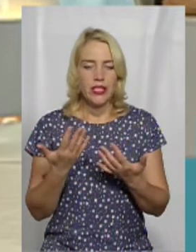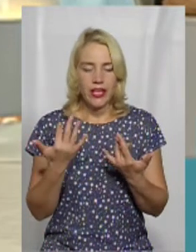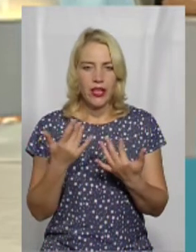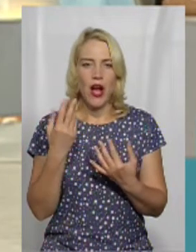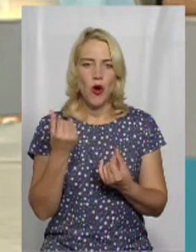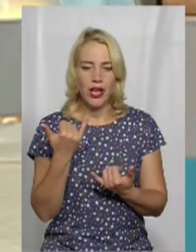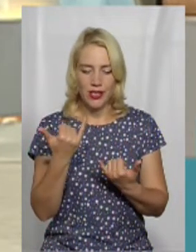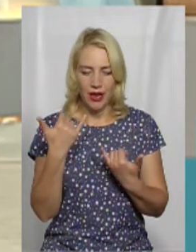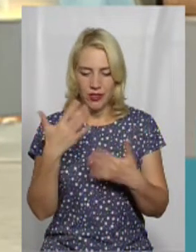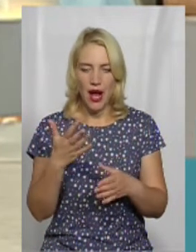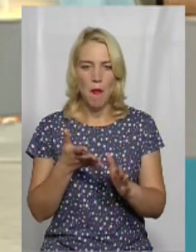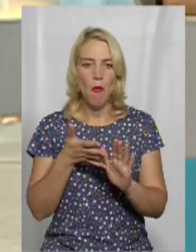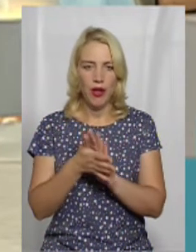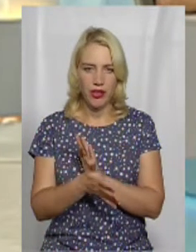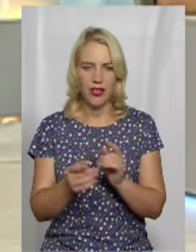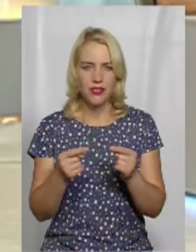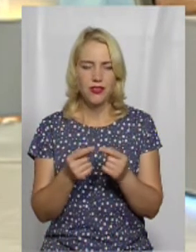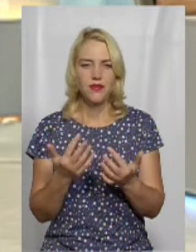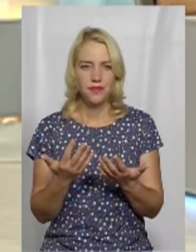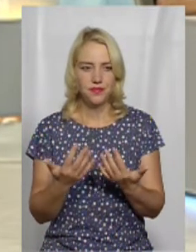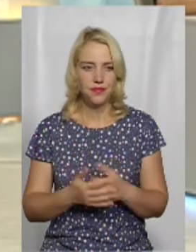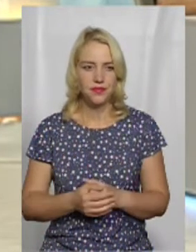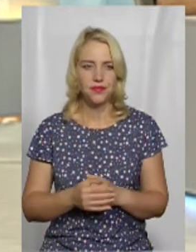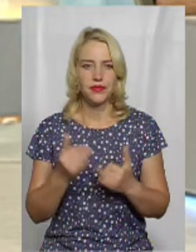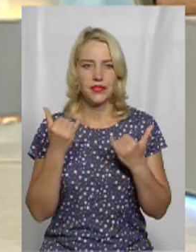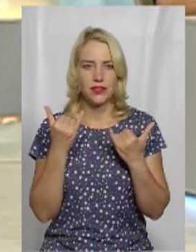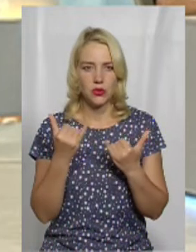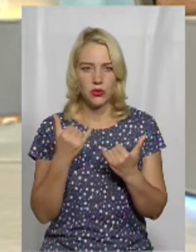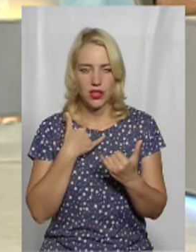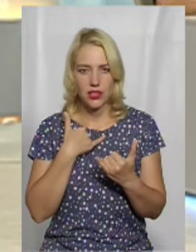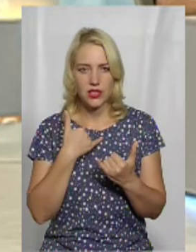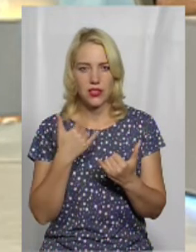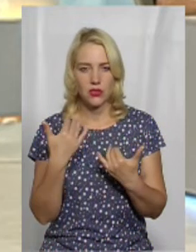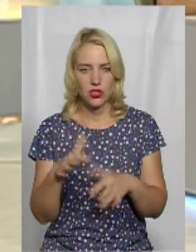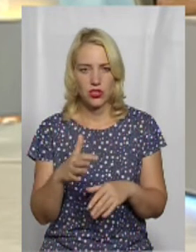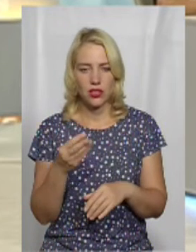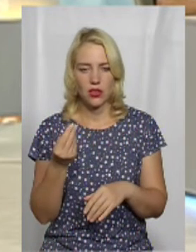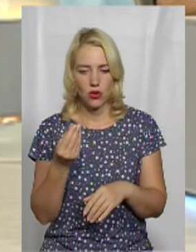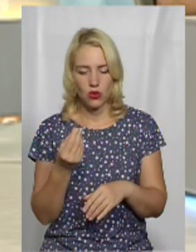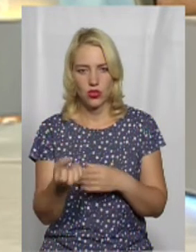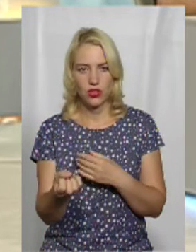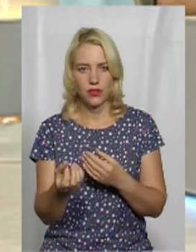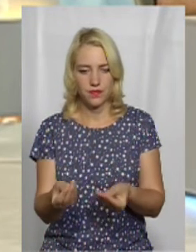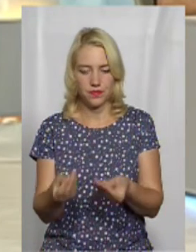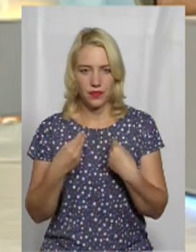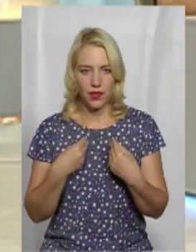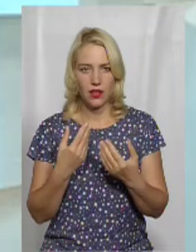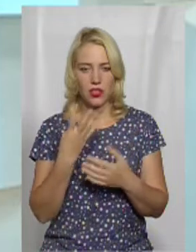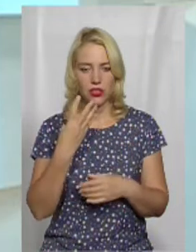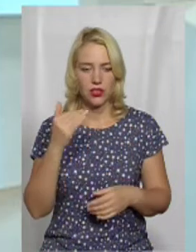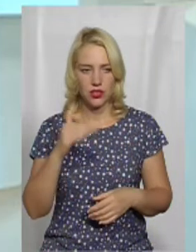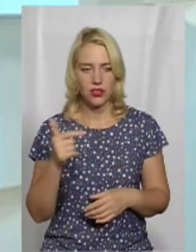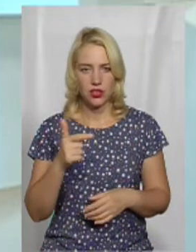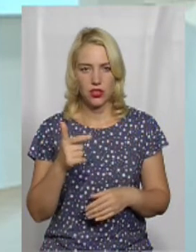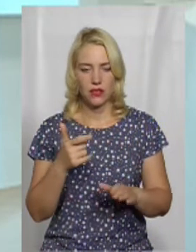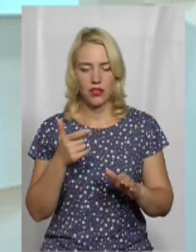грошей? Де ви її взяли? Нам зараз вже певні гроші закинули. Це 4 тисячі гривень